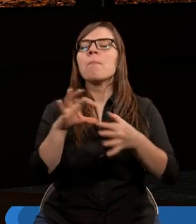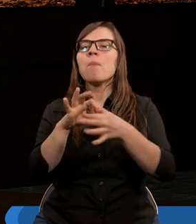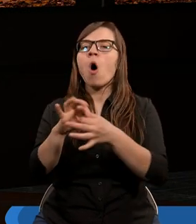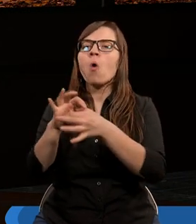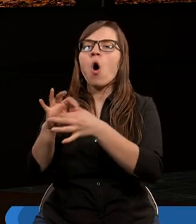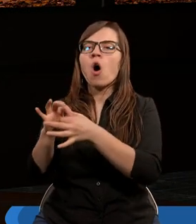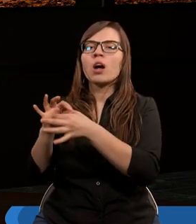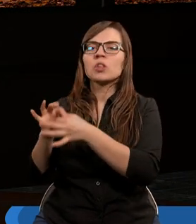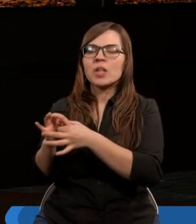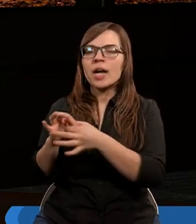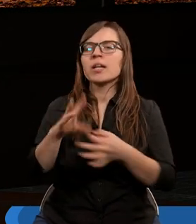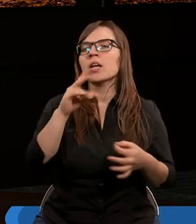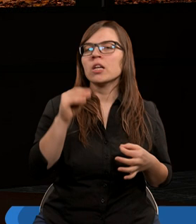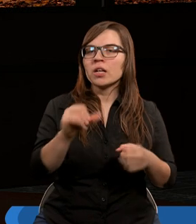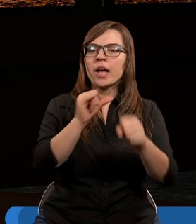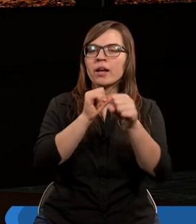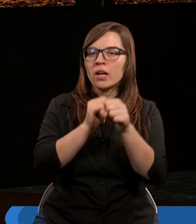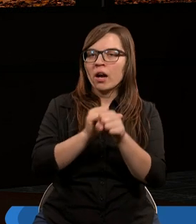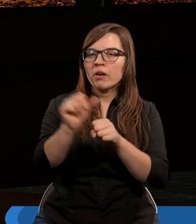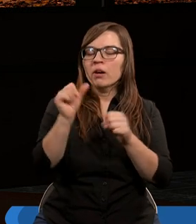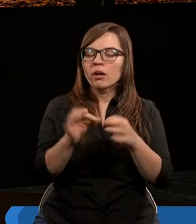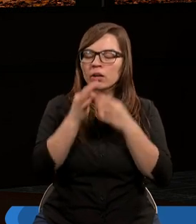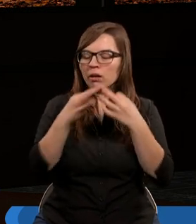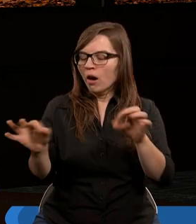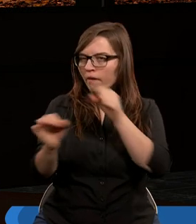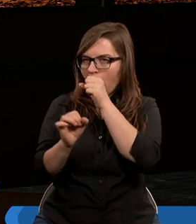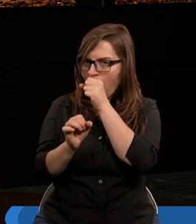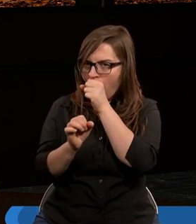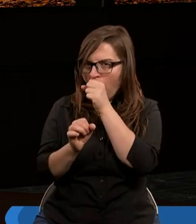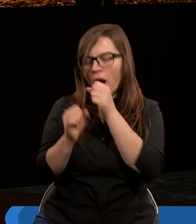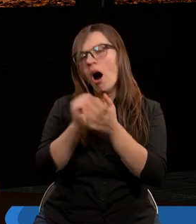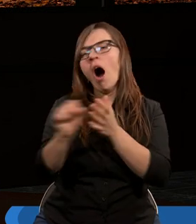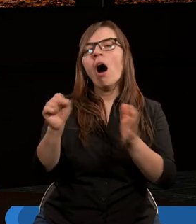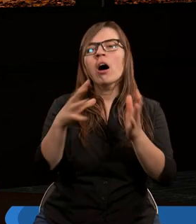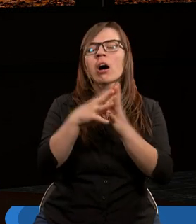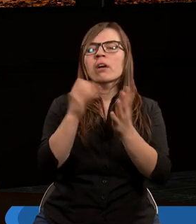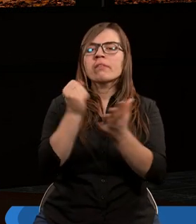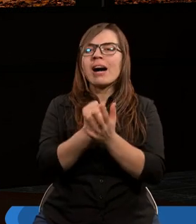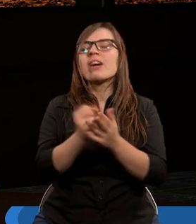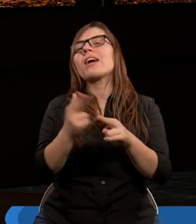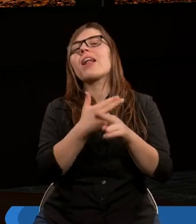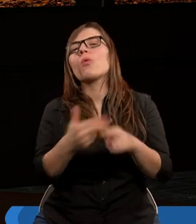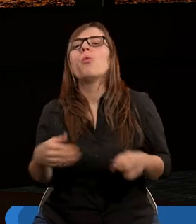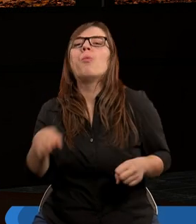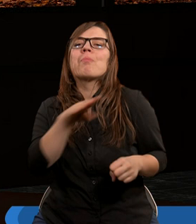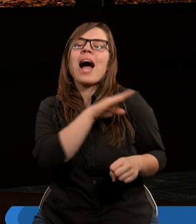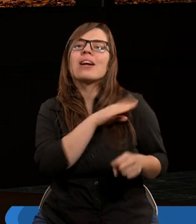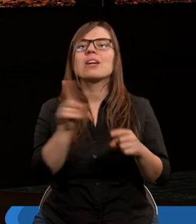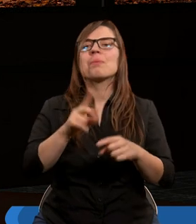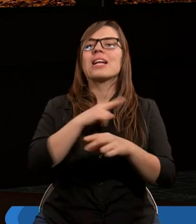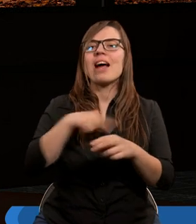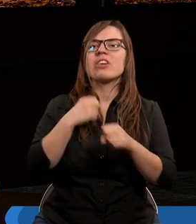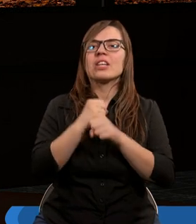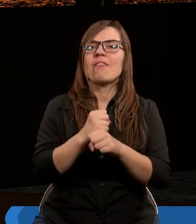połączenie, że jesteśmy wolni od prawa, od kiedy umarliśmy dla naszych zniewoleń.